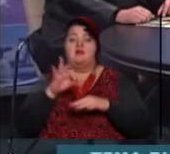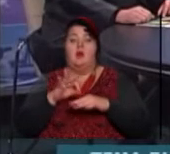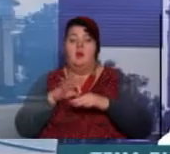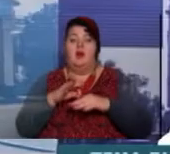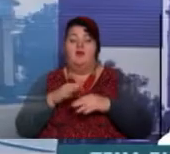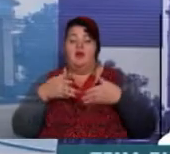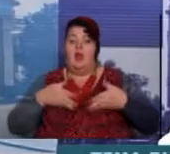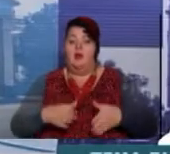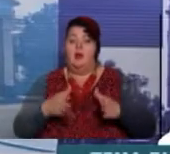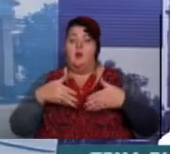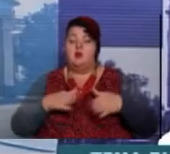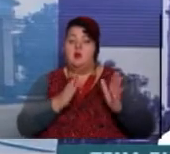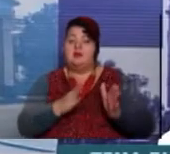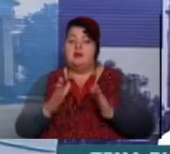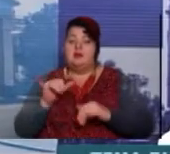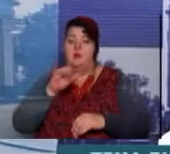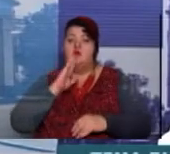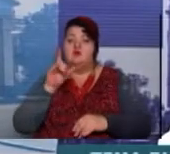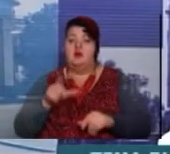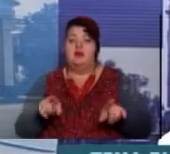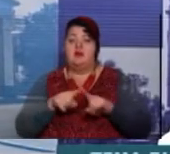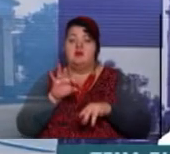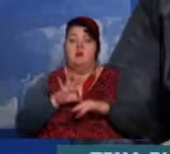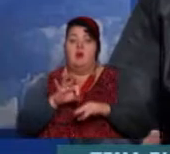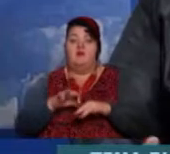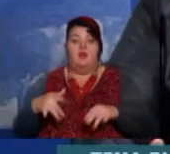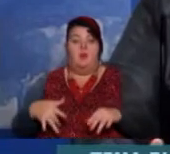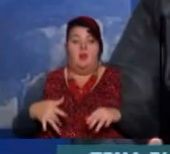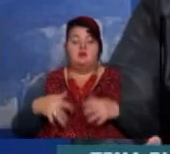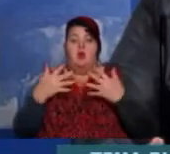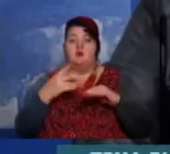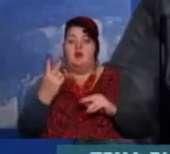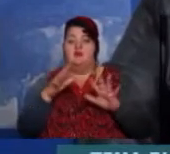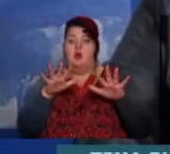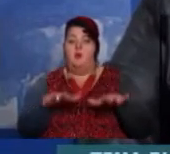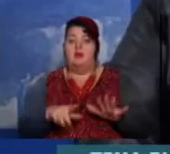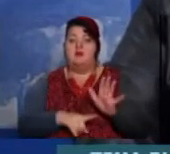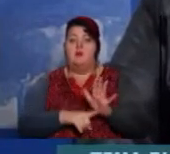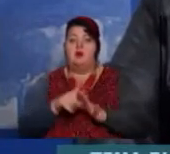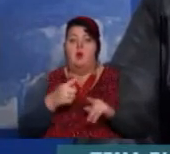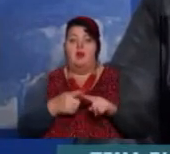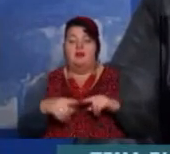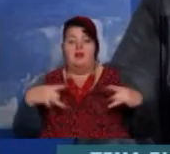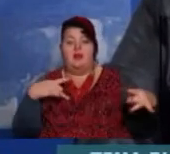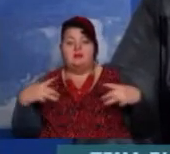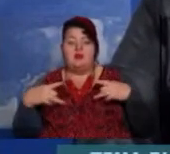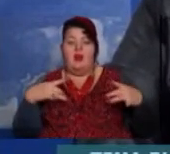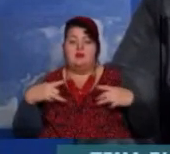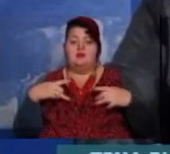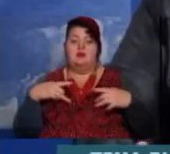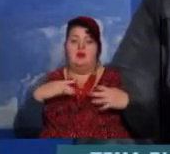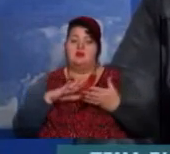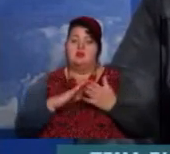системи у жінки, а також заболівання печени. Уже на 2-е місце приходиться – стрес, нервно-емоціональне